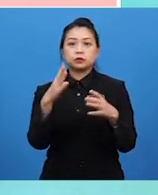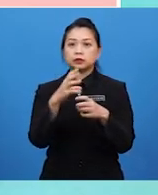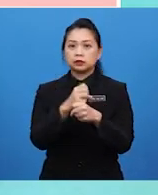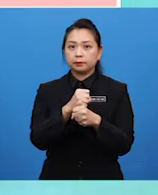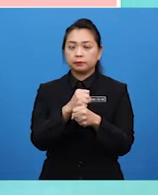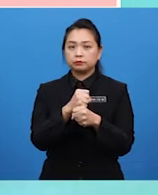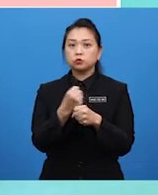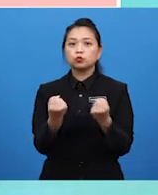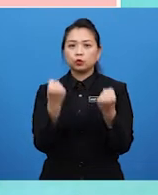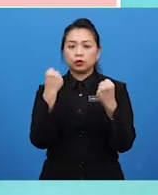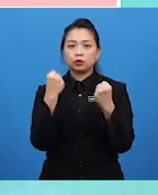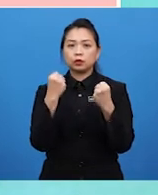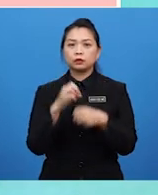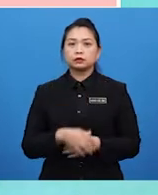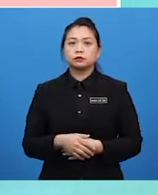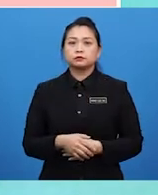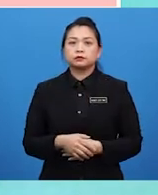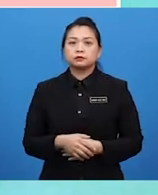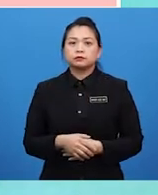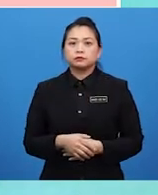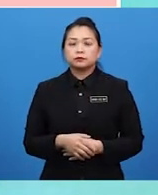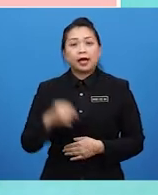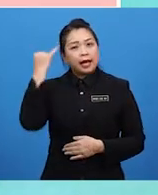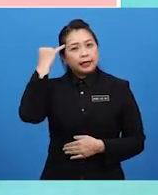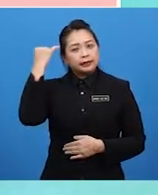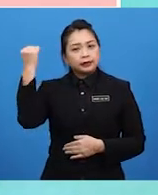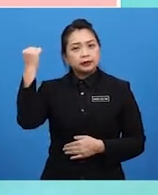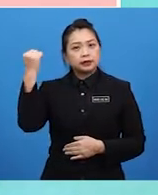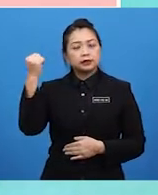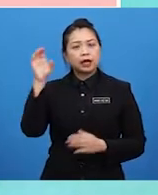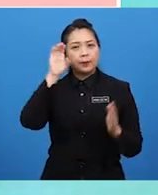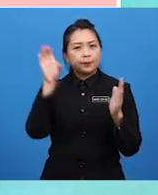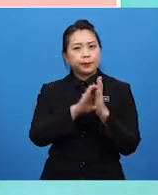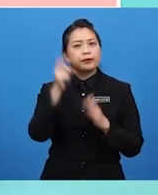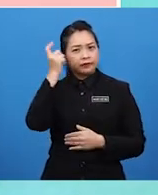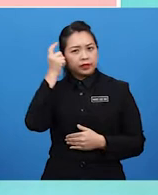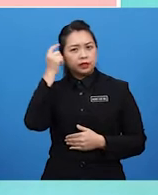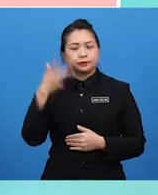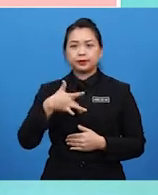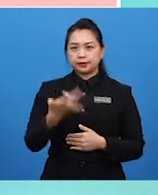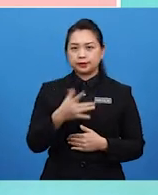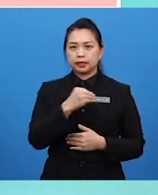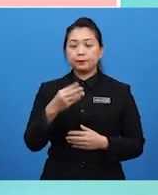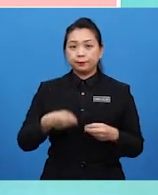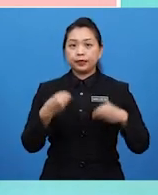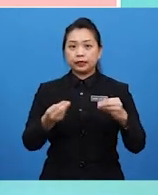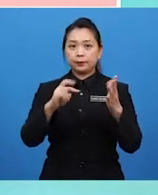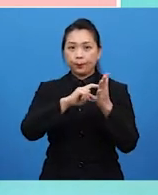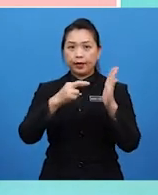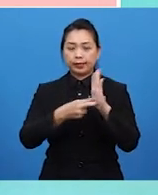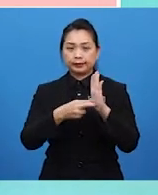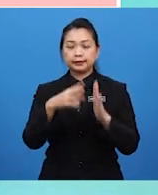menampakkan curahan idea, gambaran pemikiran dan perasaan serta memberi makna